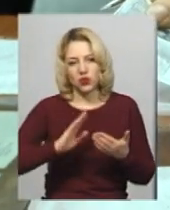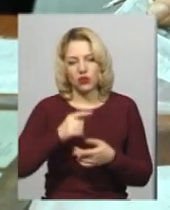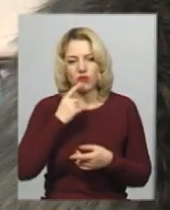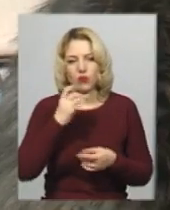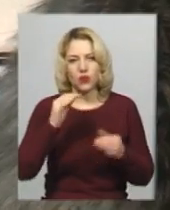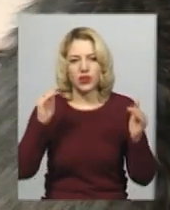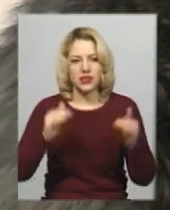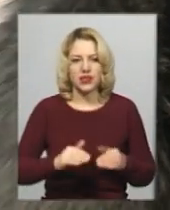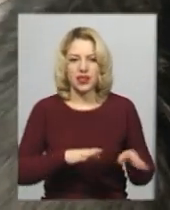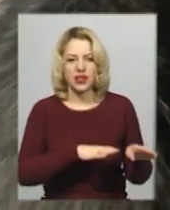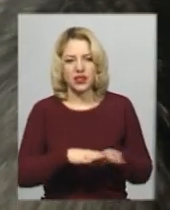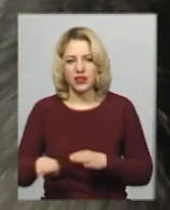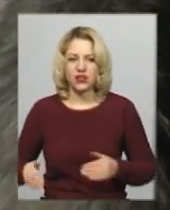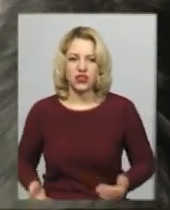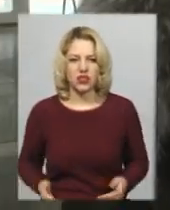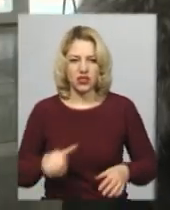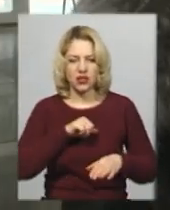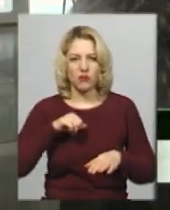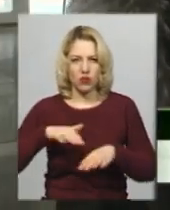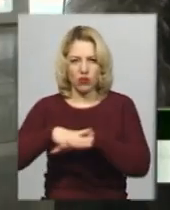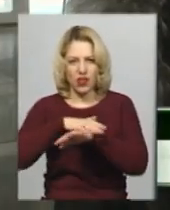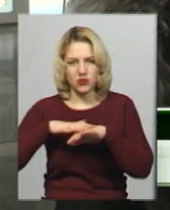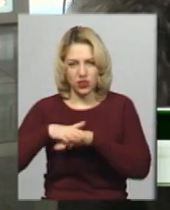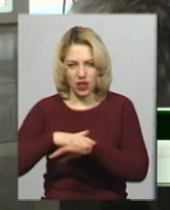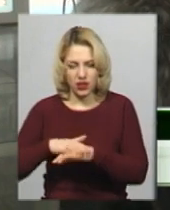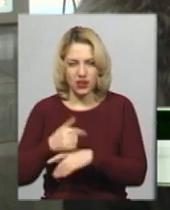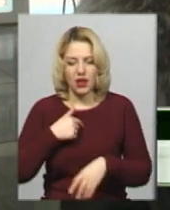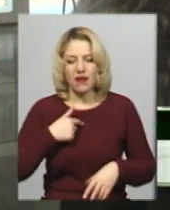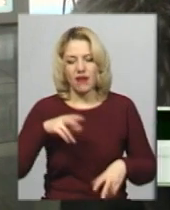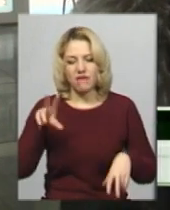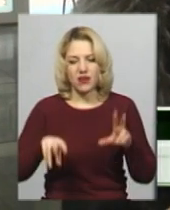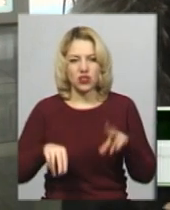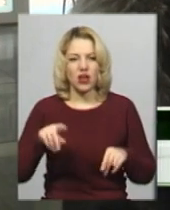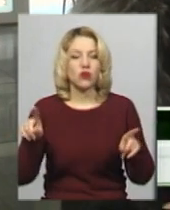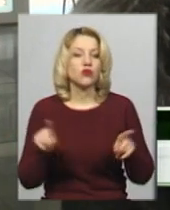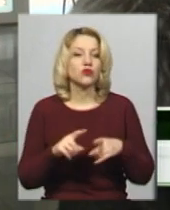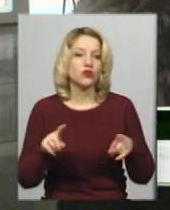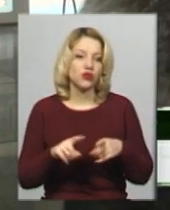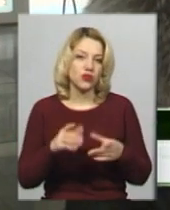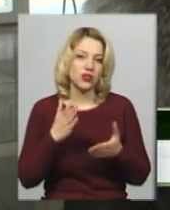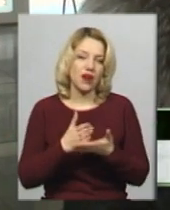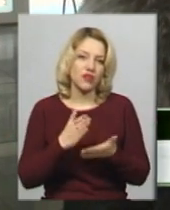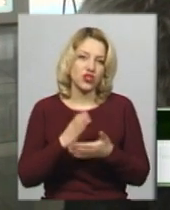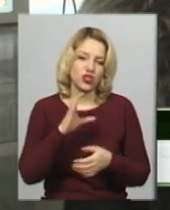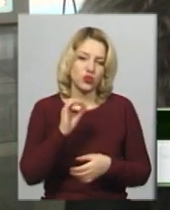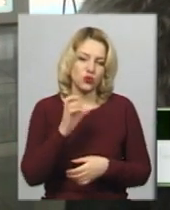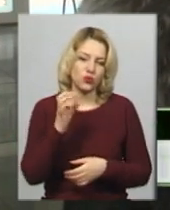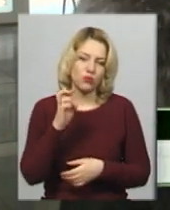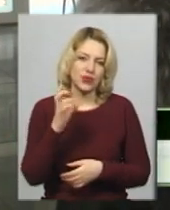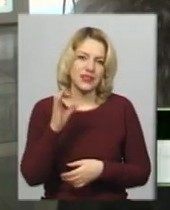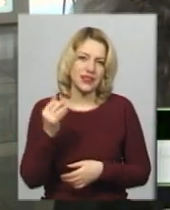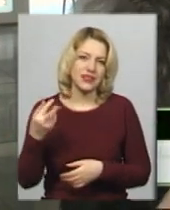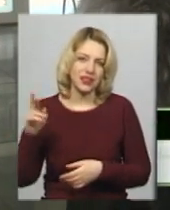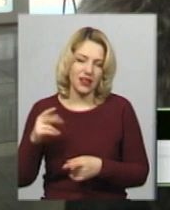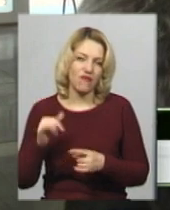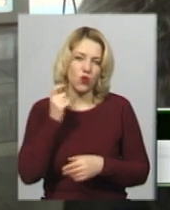рівень життя населення, підсумовує Марія Диха. Я, в принципі, вважаю, що явище субсидій в Україні –